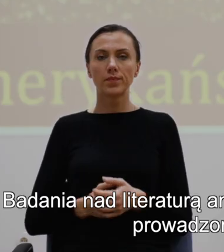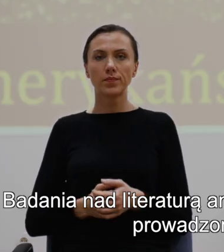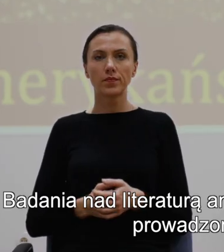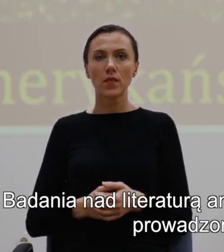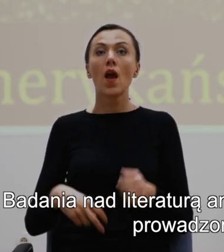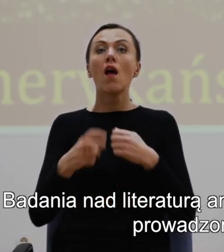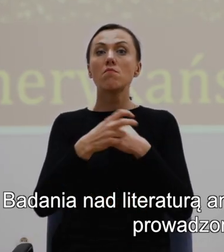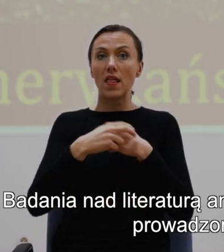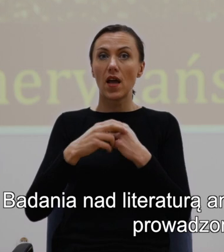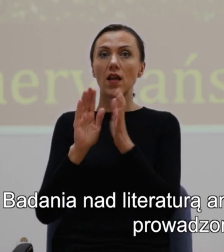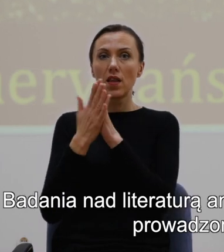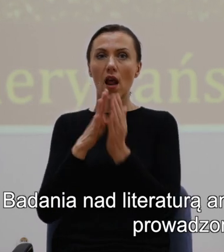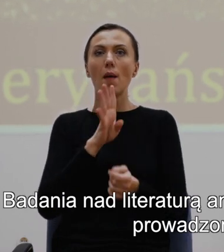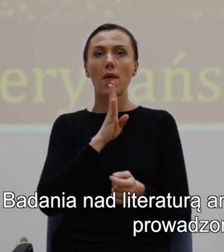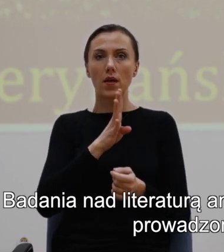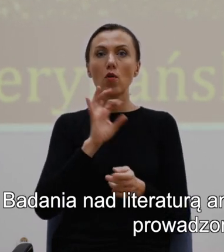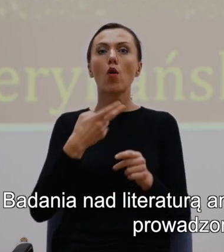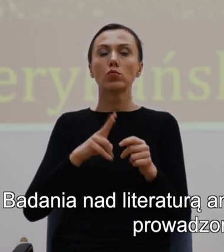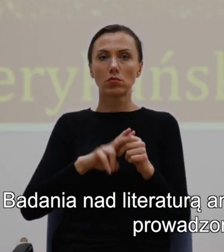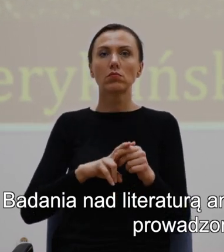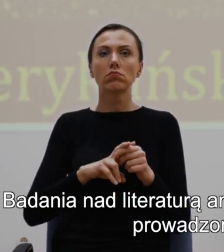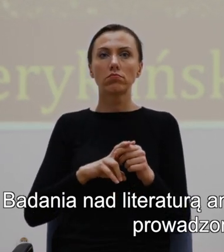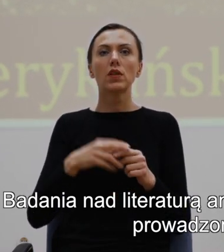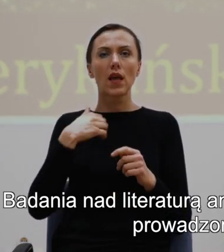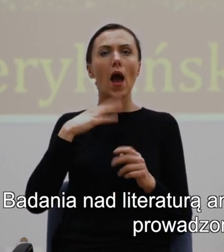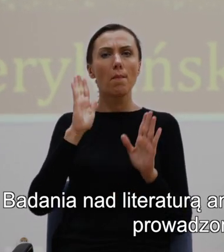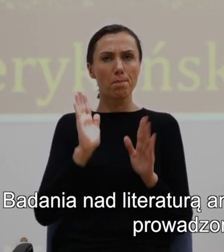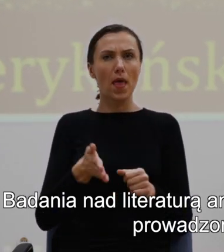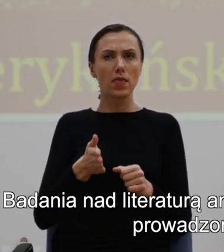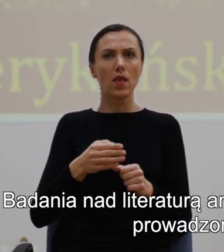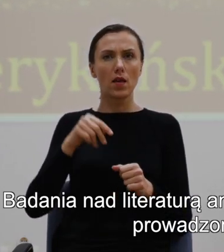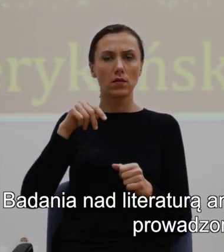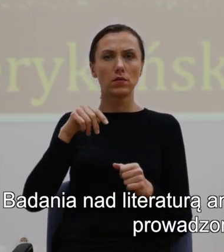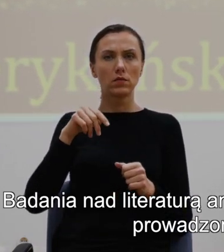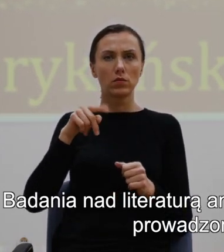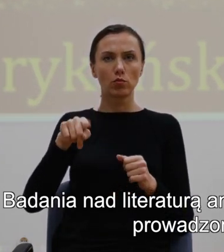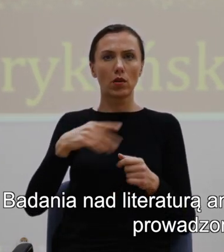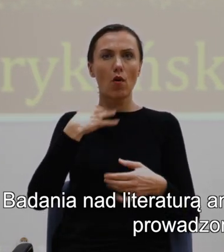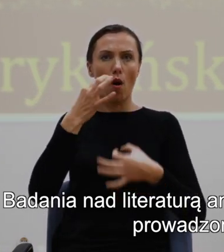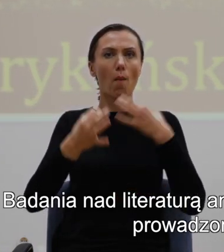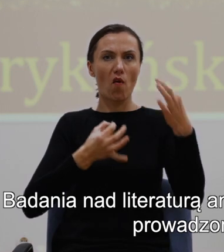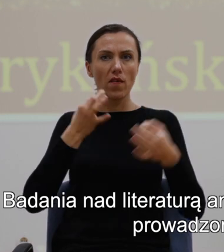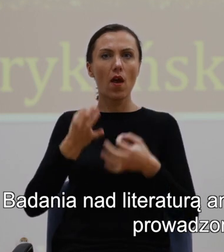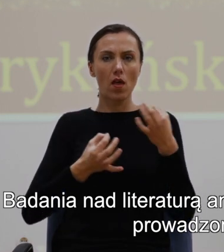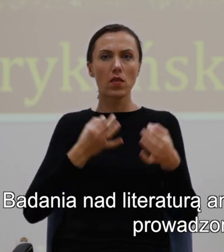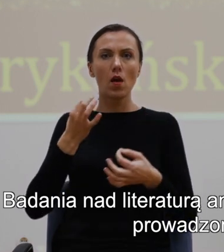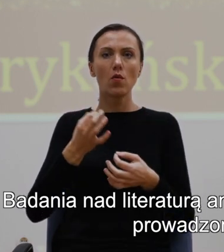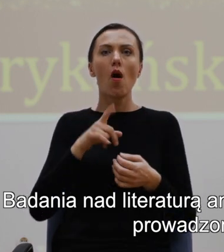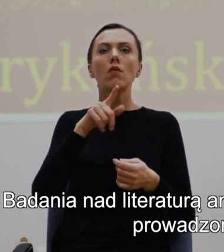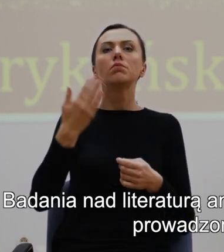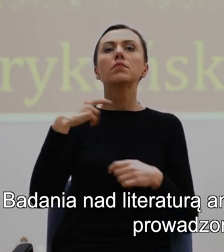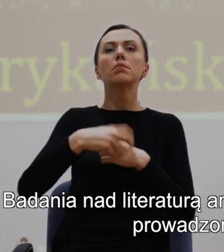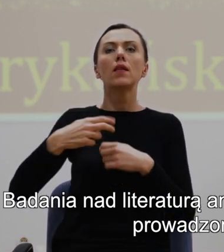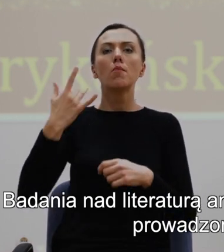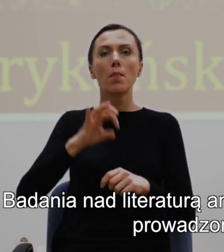Badania nad literaturą amerykańską, o których będę Państwu tutaj opowiadał, prowadzone